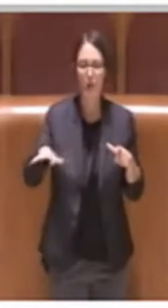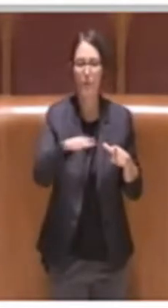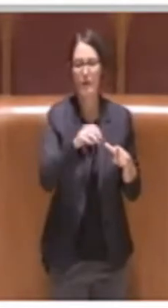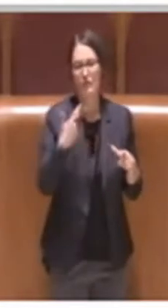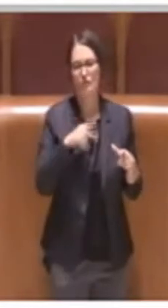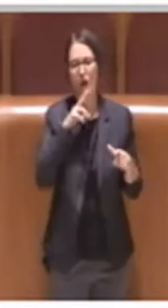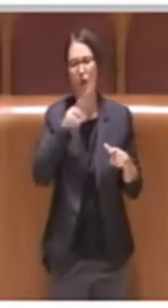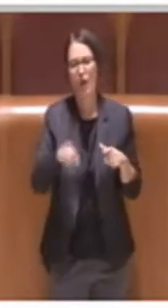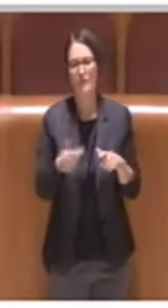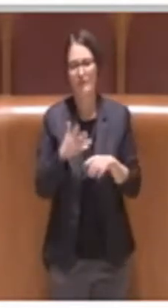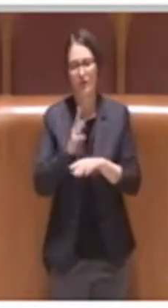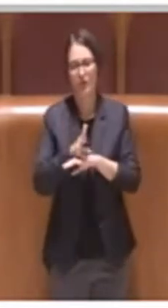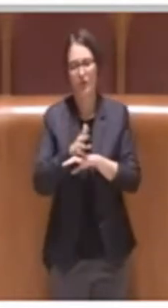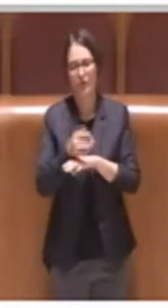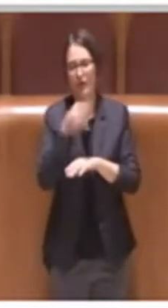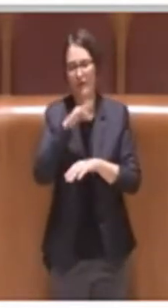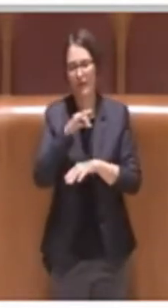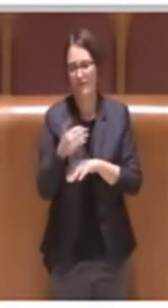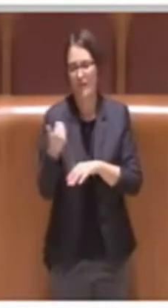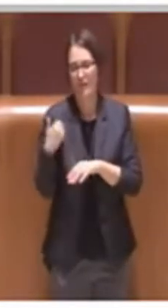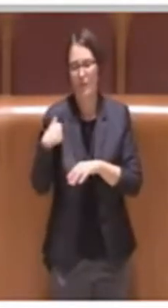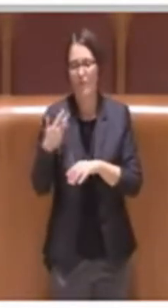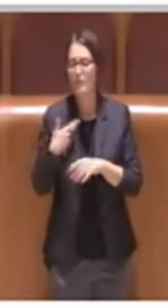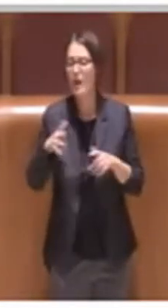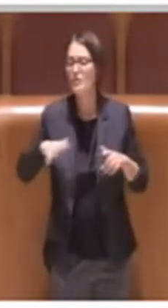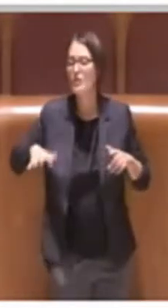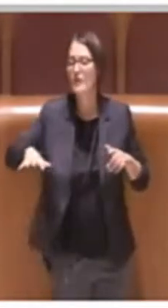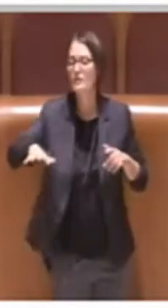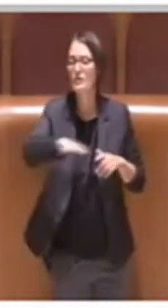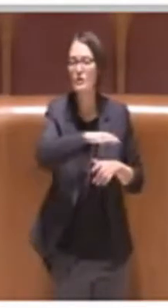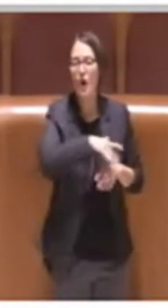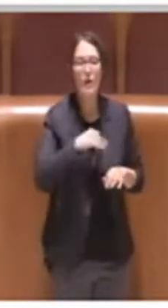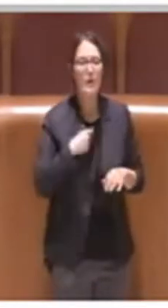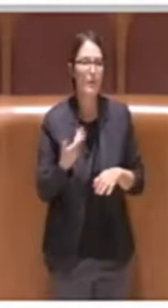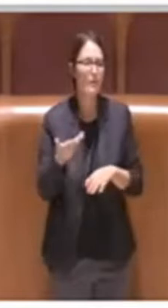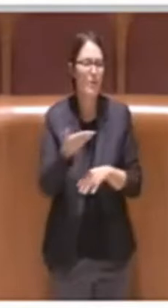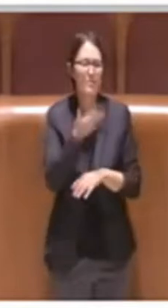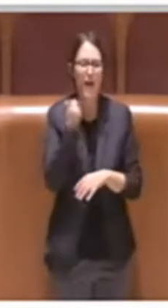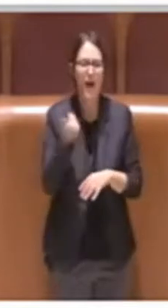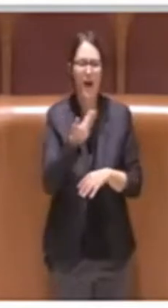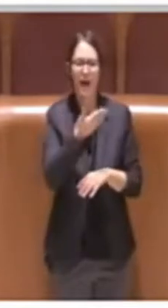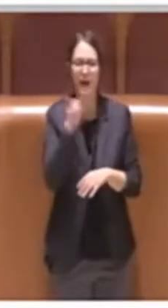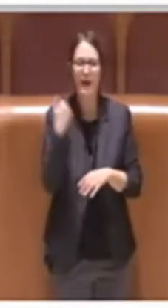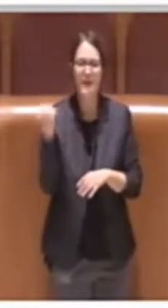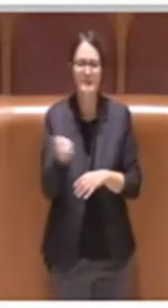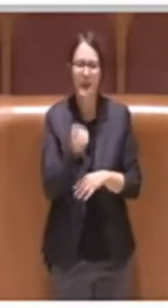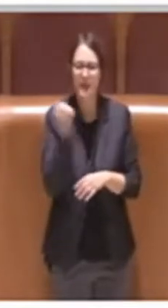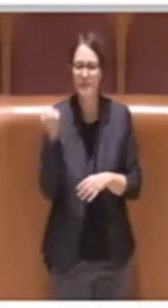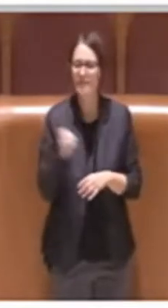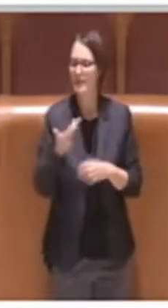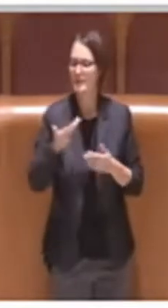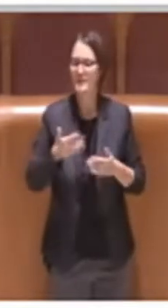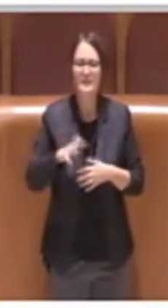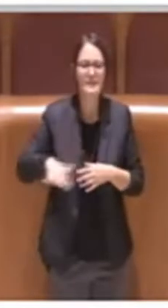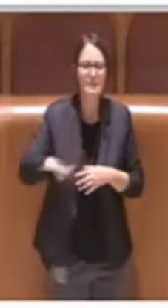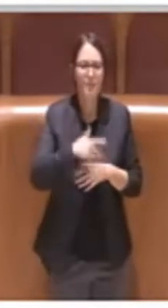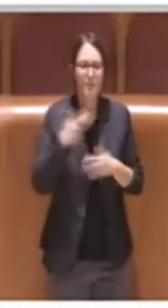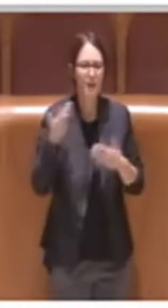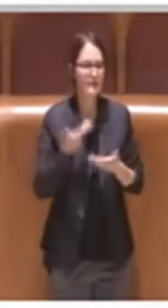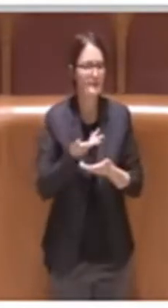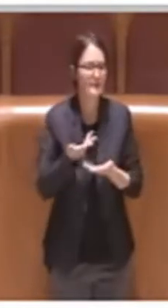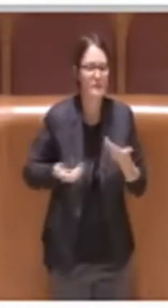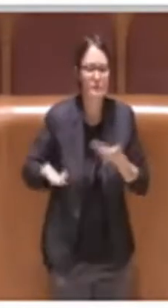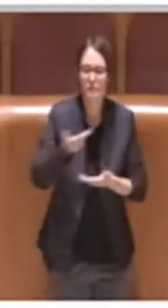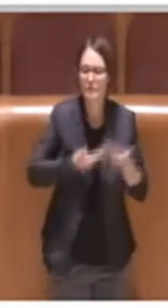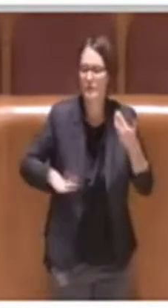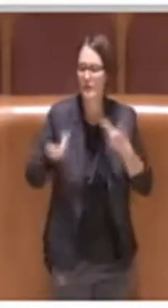precedente. In alcune zone c'è completa carenza di servizi, di spazi sociali, di comunione. Mancano le piazze.